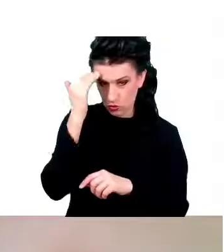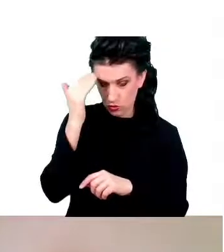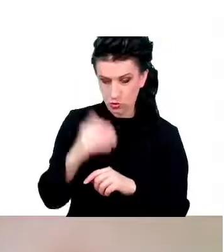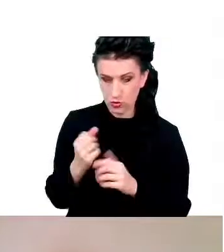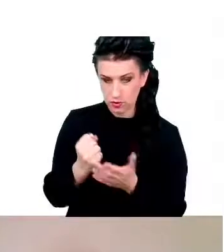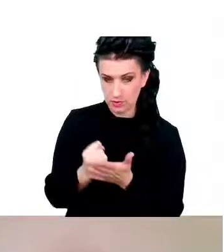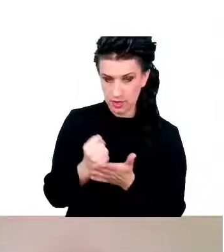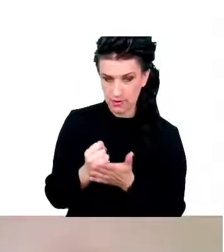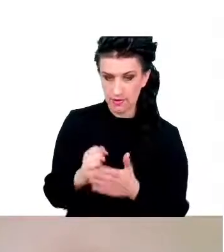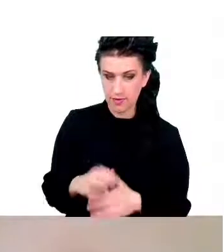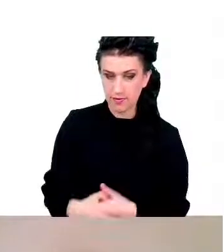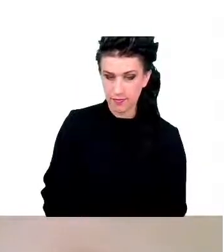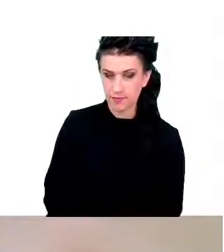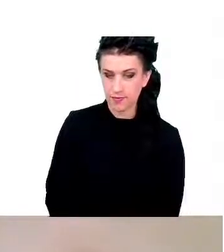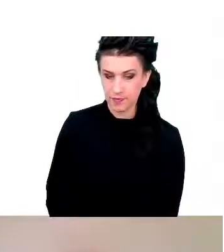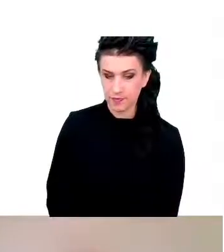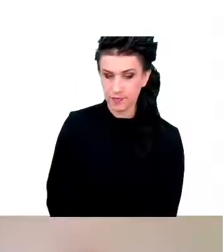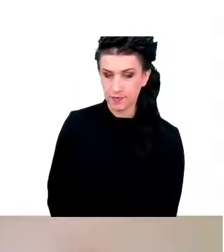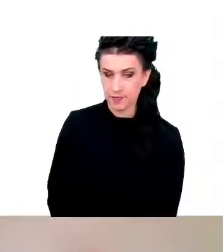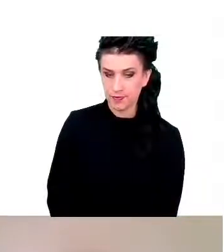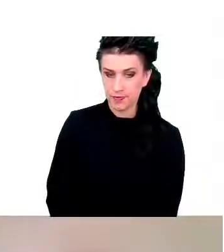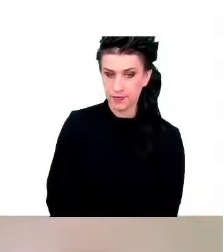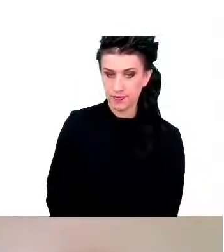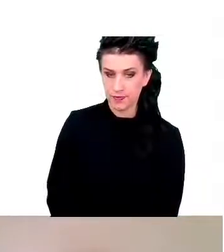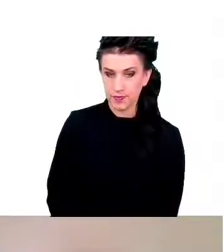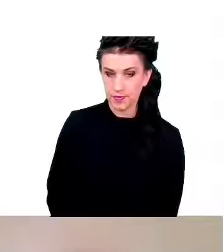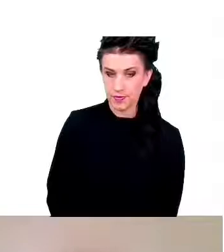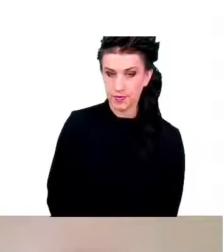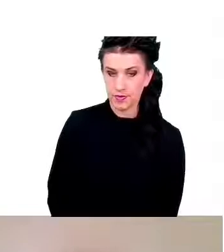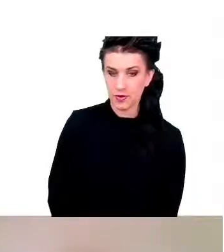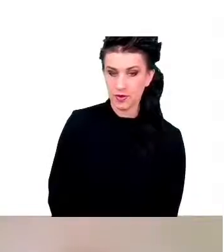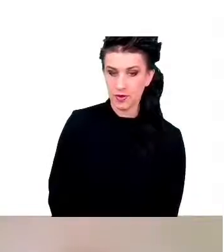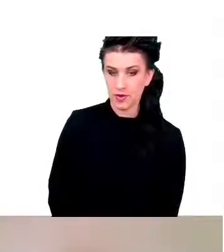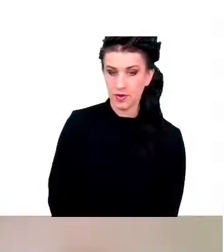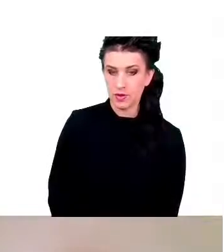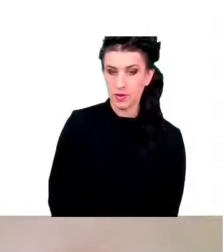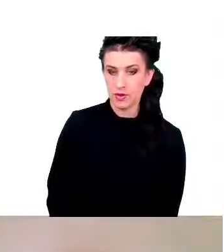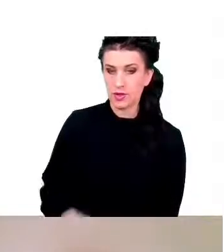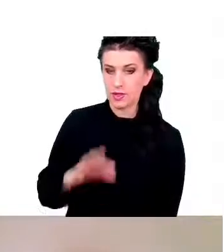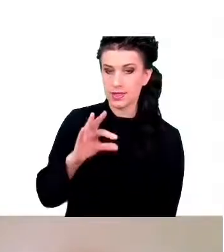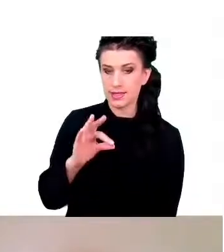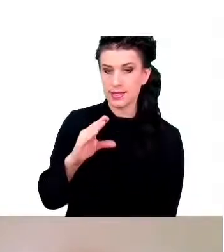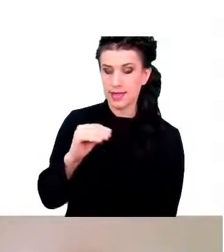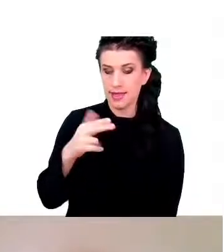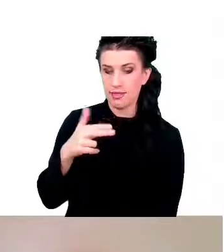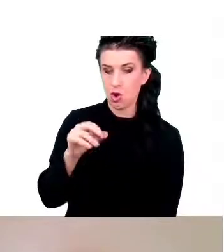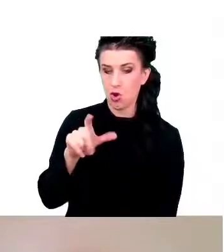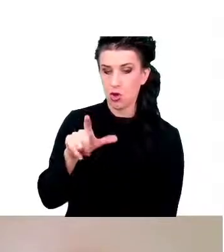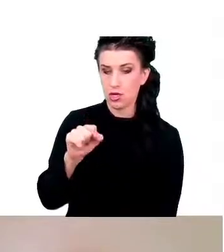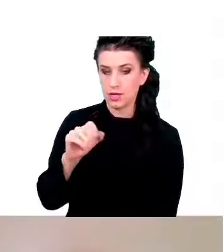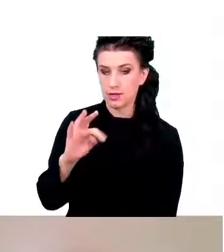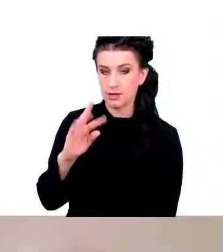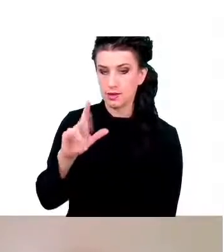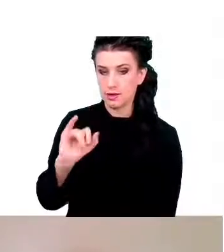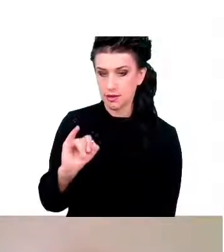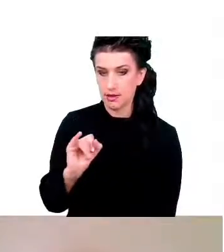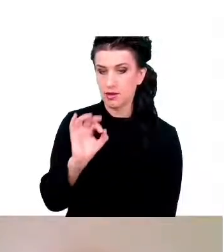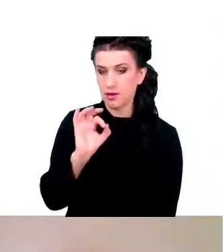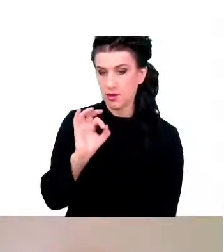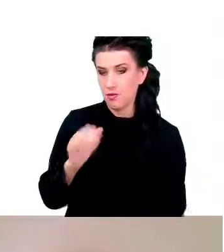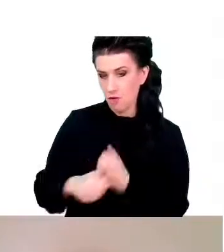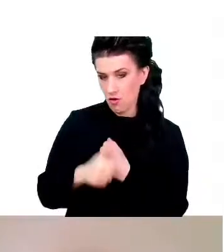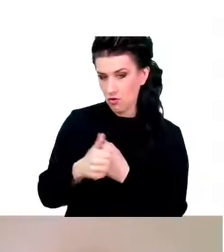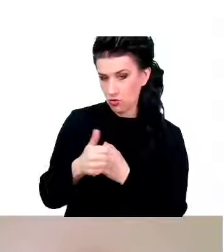stosowanie tych senolityków odmładza w pewnym sensie układ nerwowy mózg tych